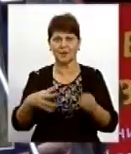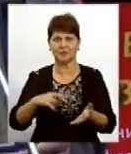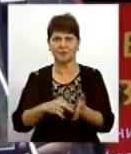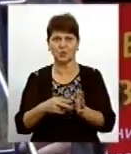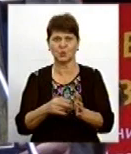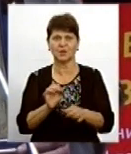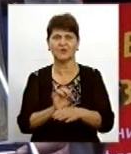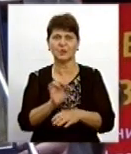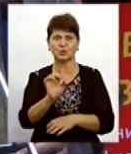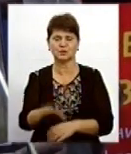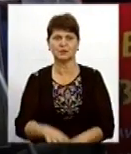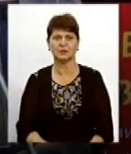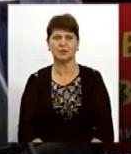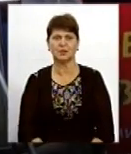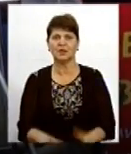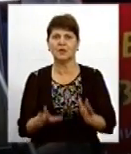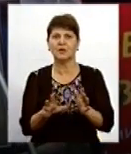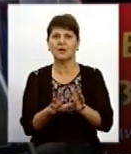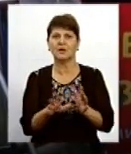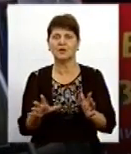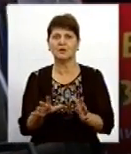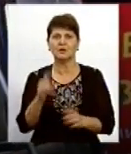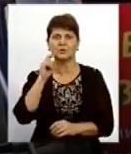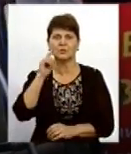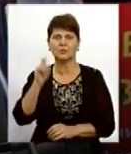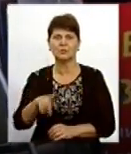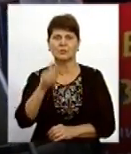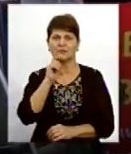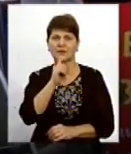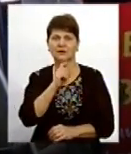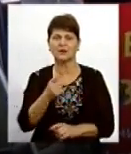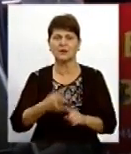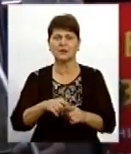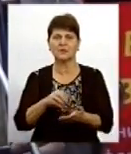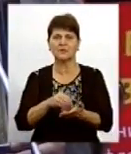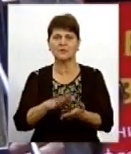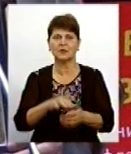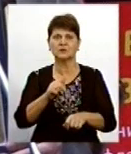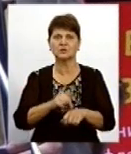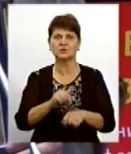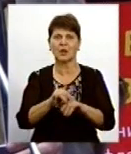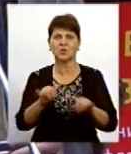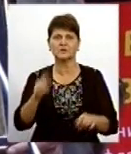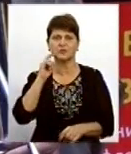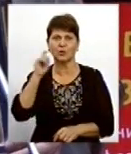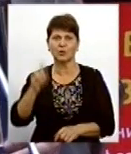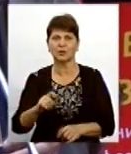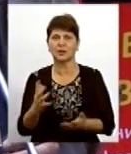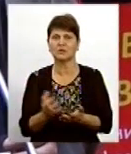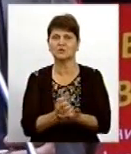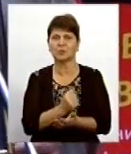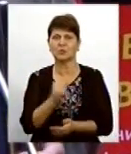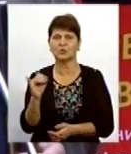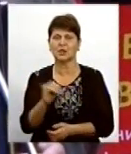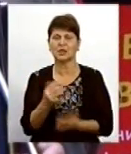Книга «Національний рекорд України» відмічає в основному ті рекорди, які стосуються розвитку України, її здобутків.